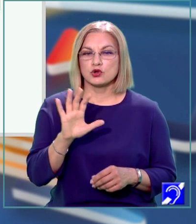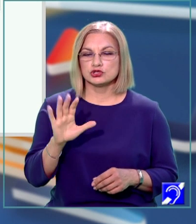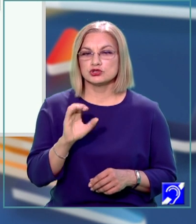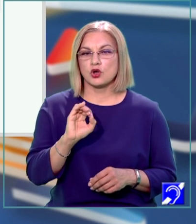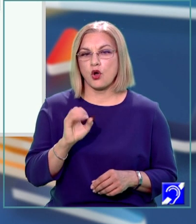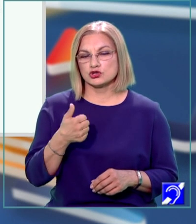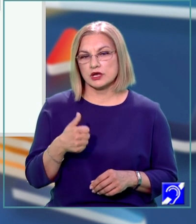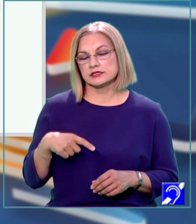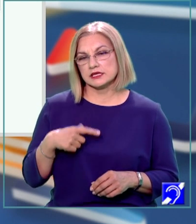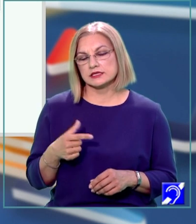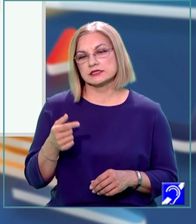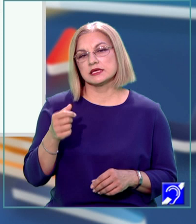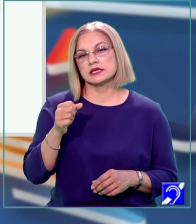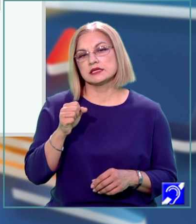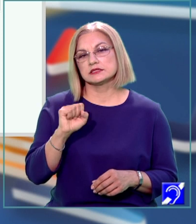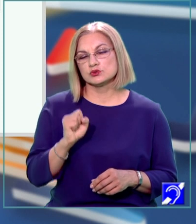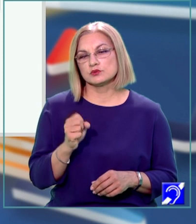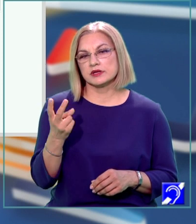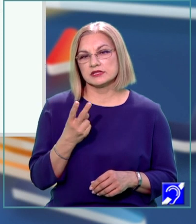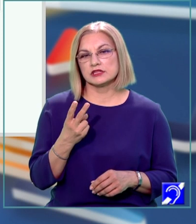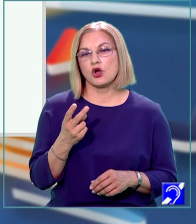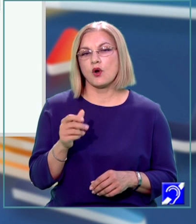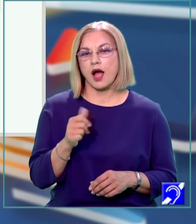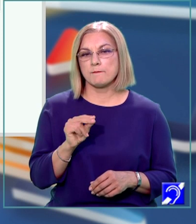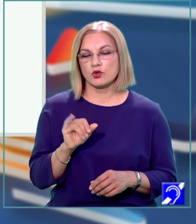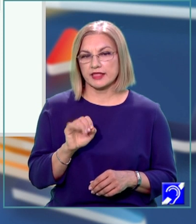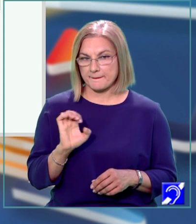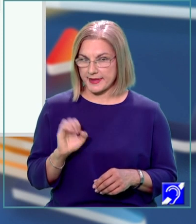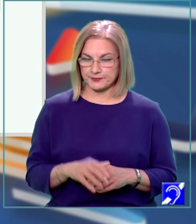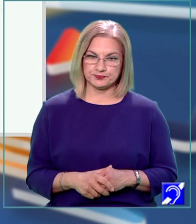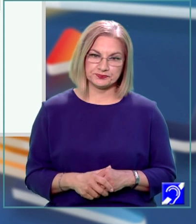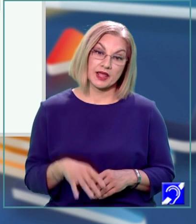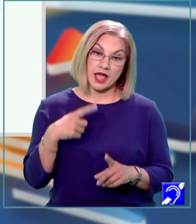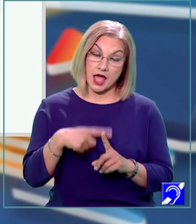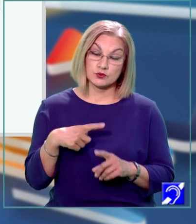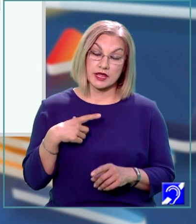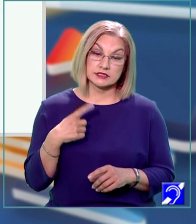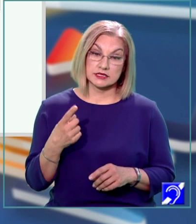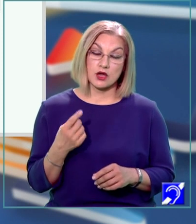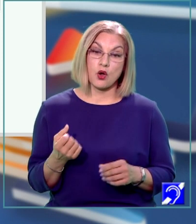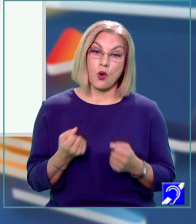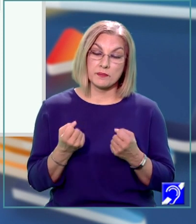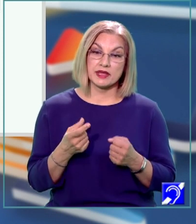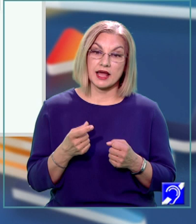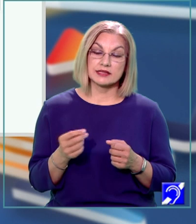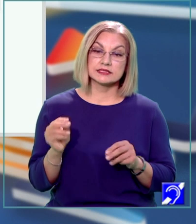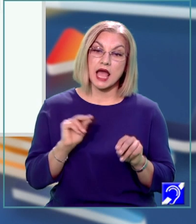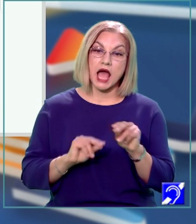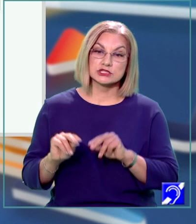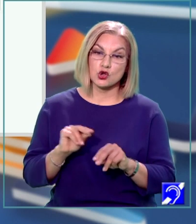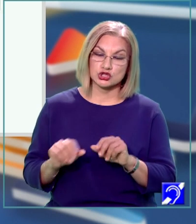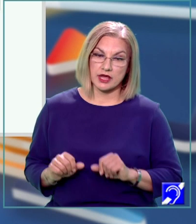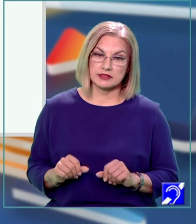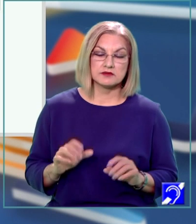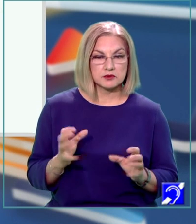O6 este iarăși sumă de două apoteme. Întru cât adunarea este o operație asociativă putem calcula